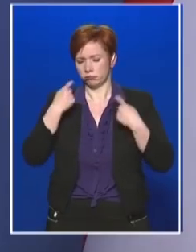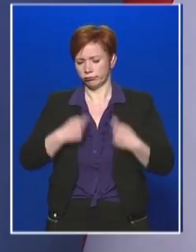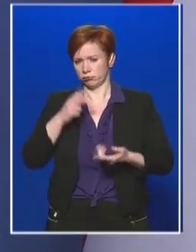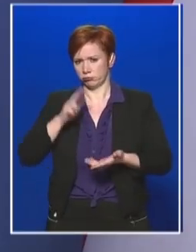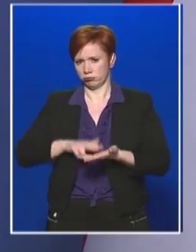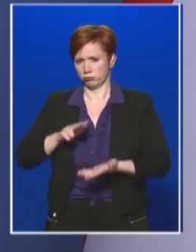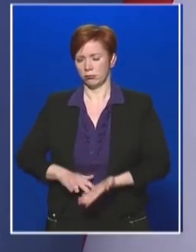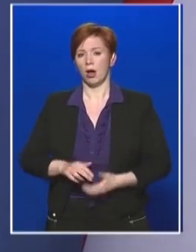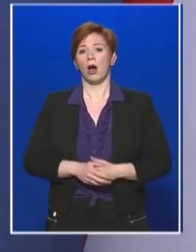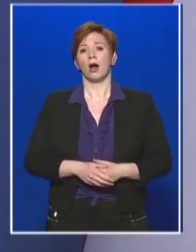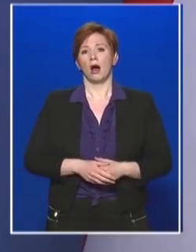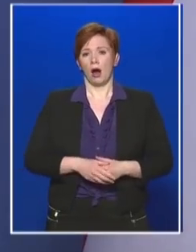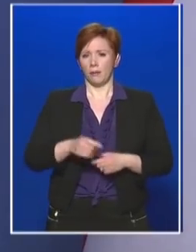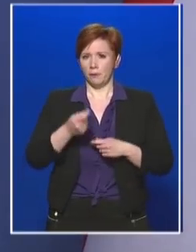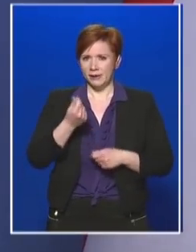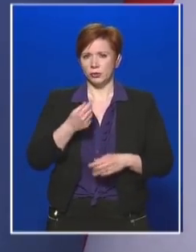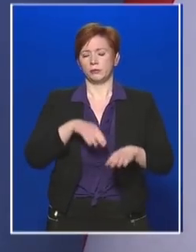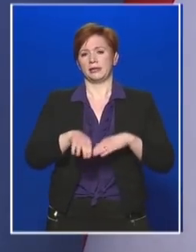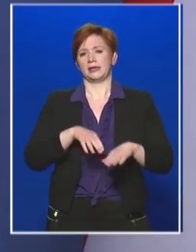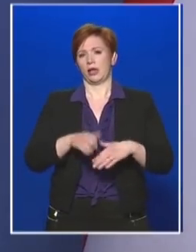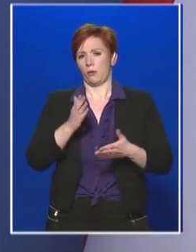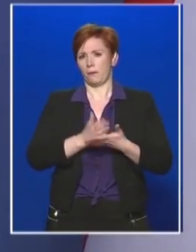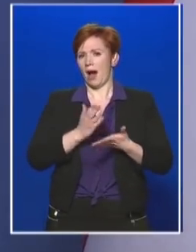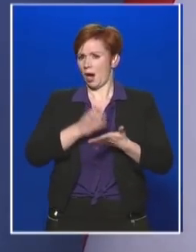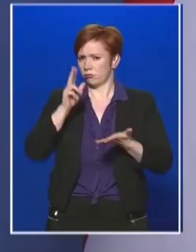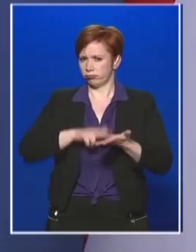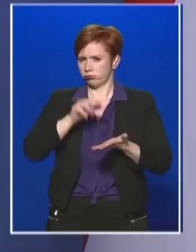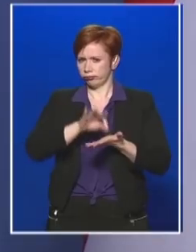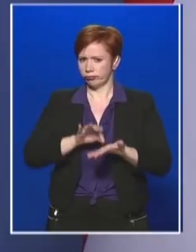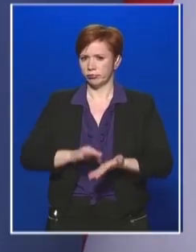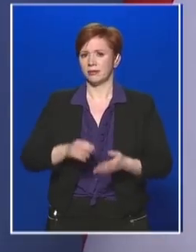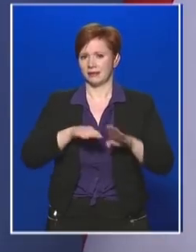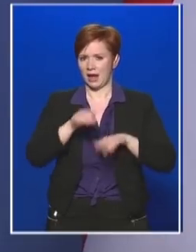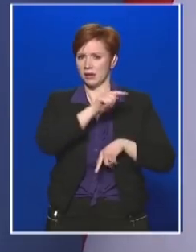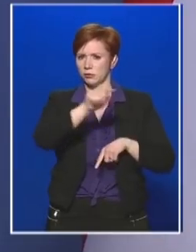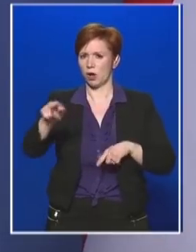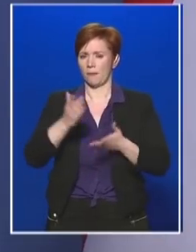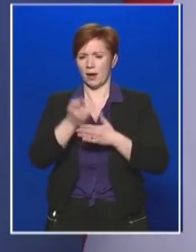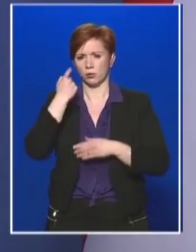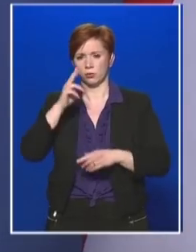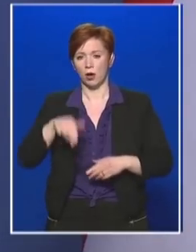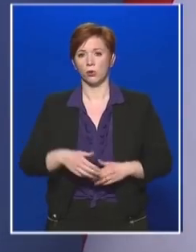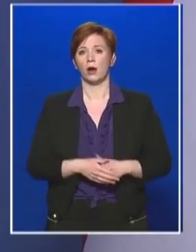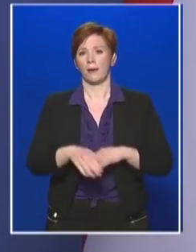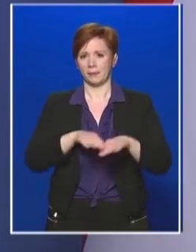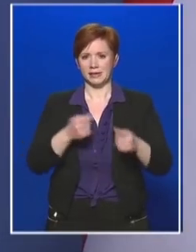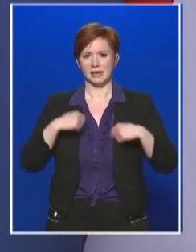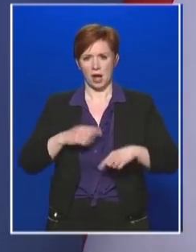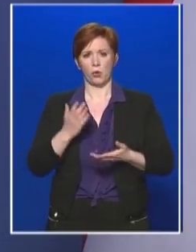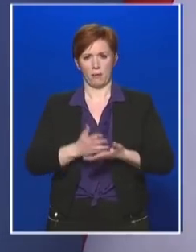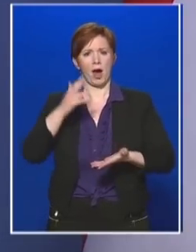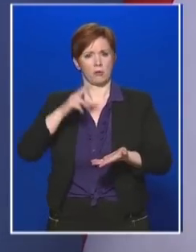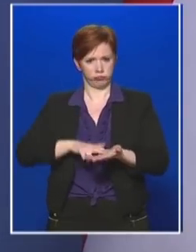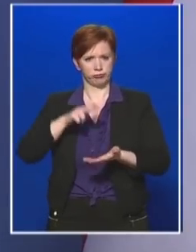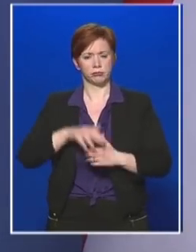ezeket a számokat már a pénzügyminisztérium egyértelműen rögzítette, a tárcák is tudnak róla, a minisztérnök is jóvá hagyta, hanem